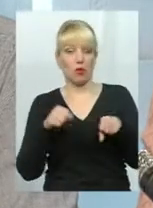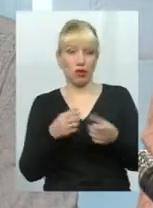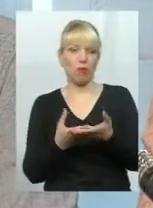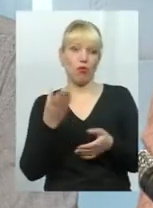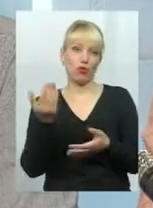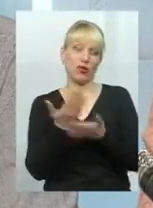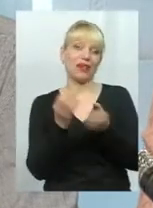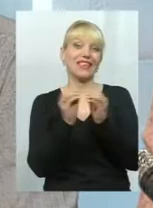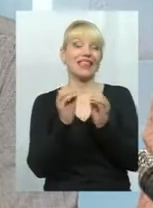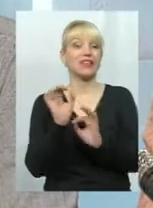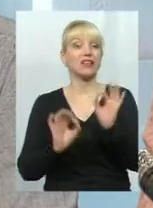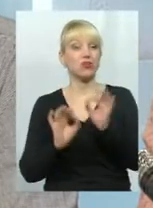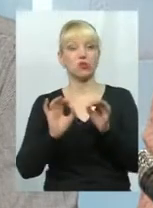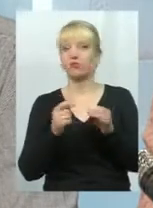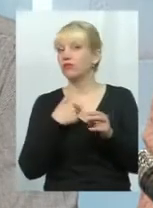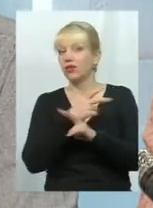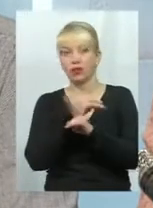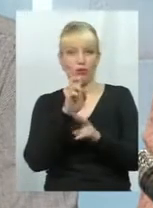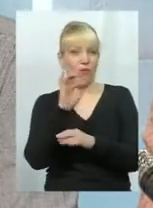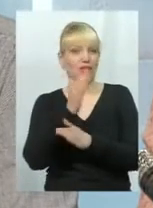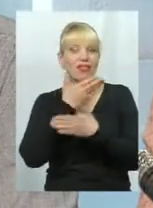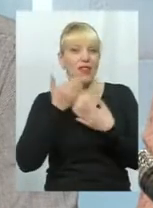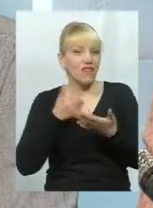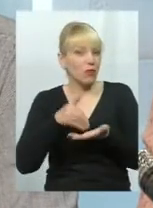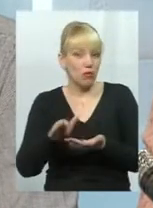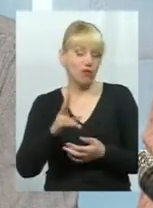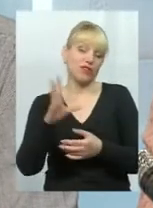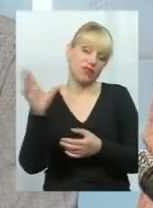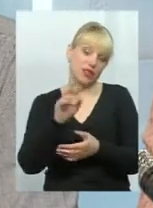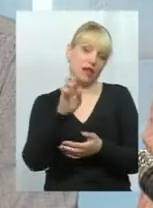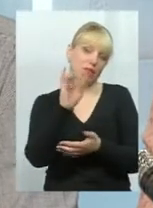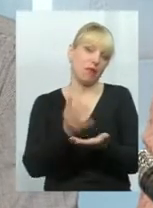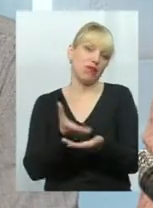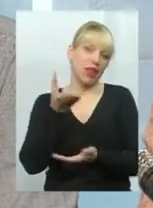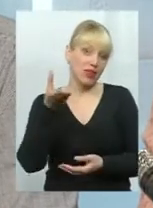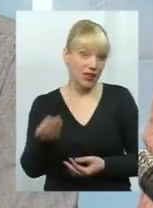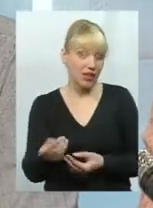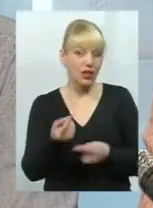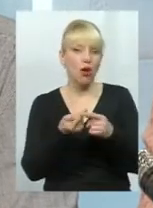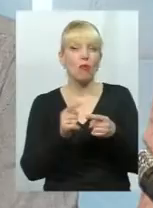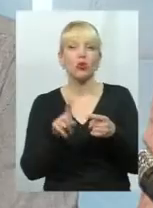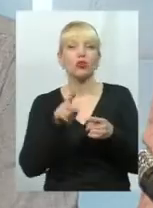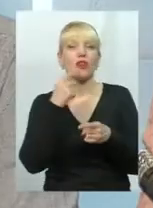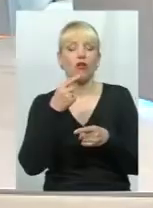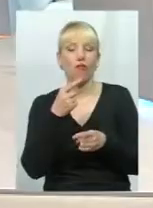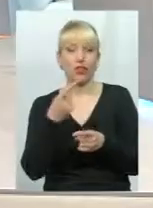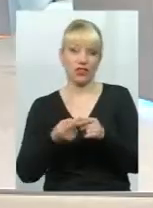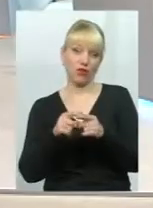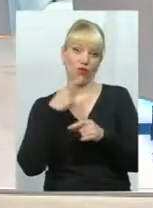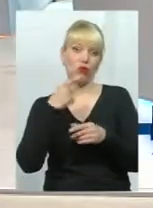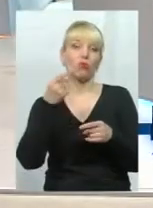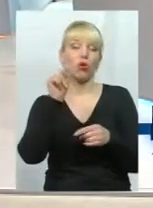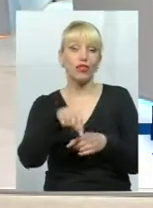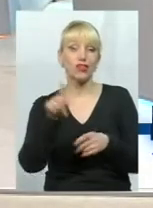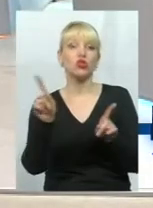скажімо, 10%, ми б ніхто не відмовилися, ми б всі пішли і платили. Про що це говорить? Це говорить про те, що сьогодні